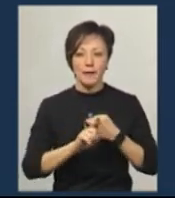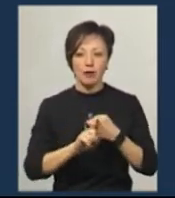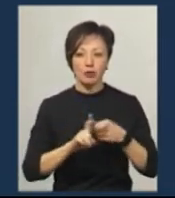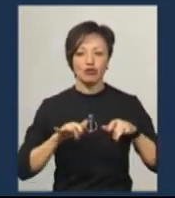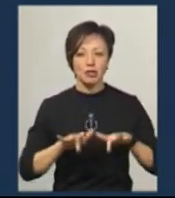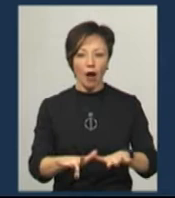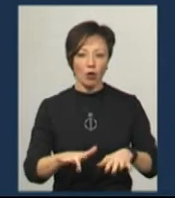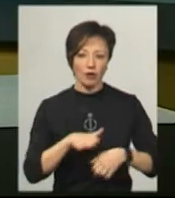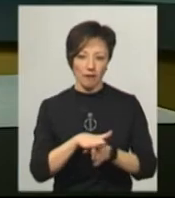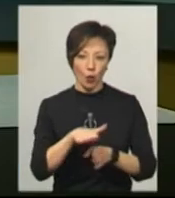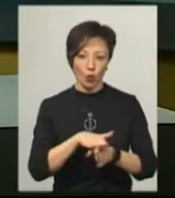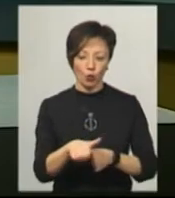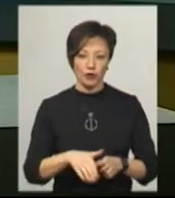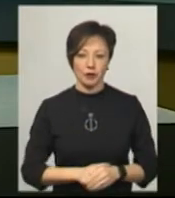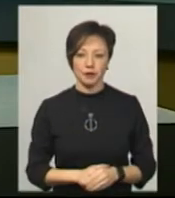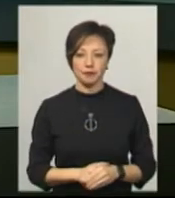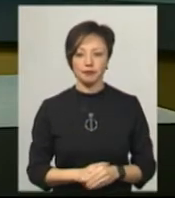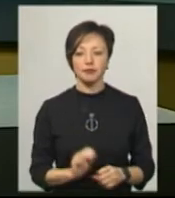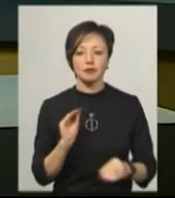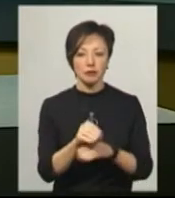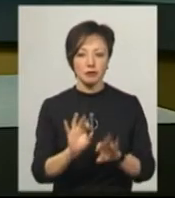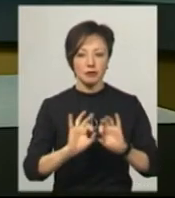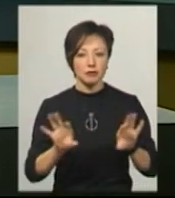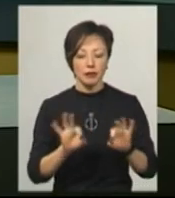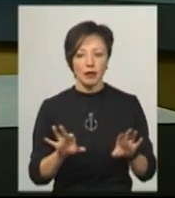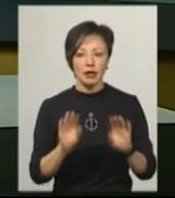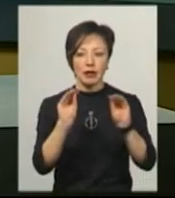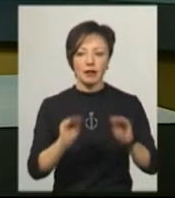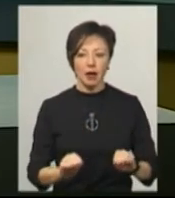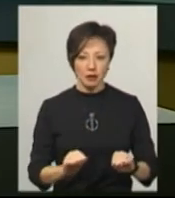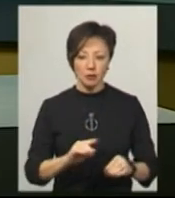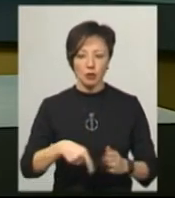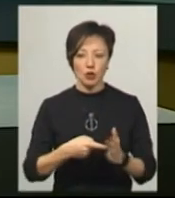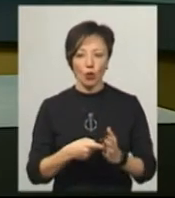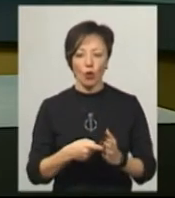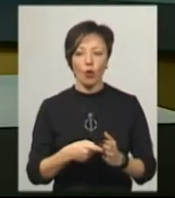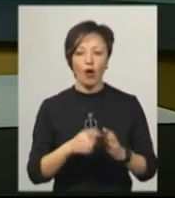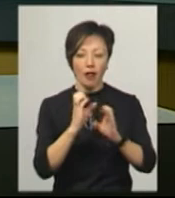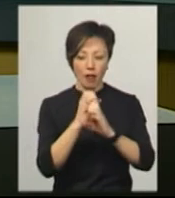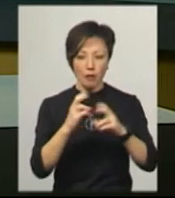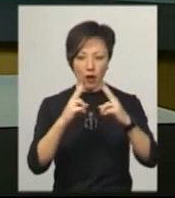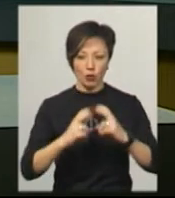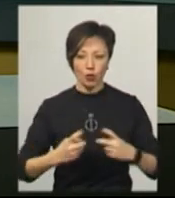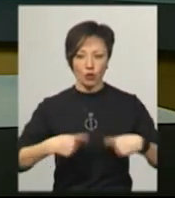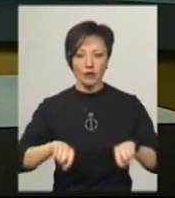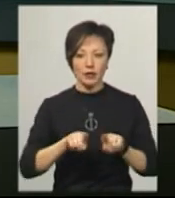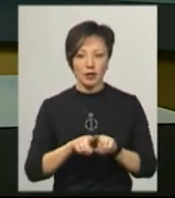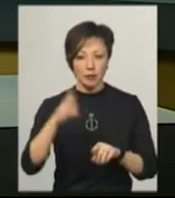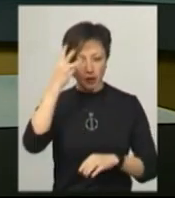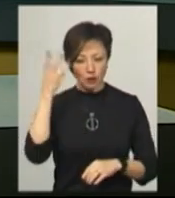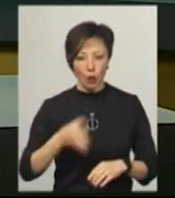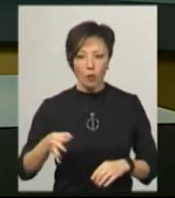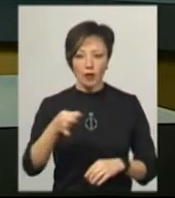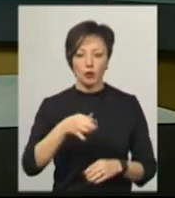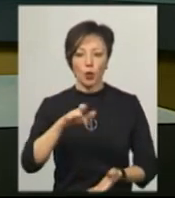виконуватись. Ольга Бобіна додає, за даними Нитішинського міського лабораторного відділення Хмельницького обласного